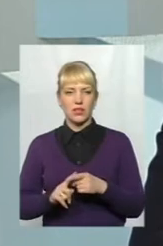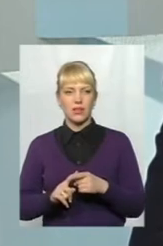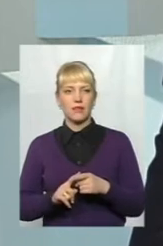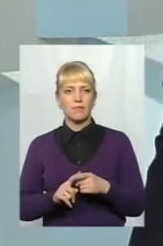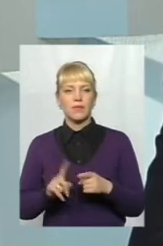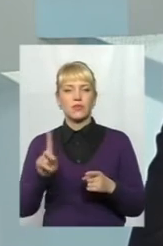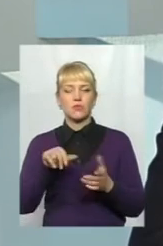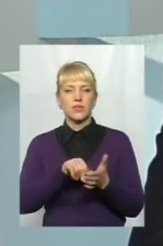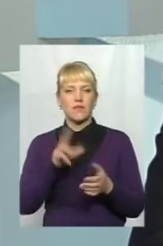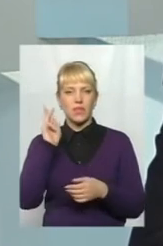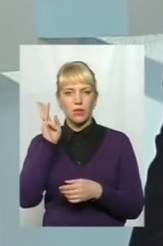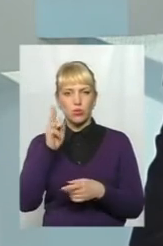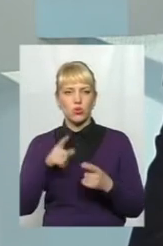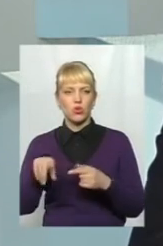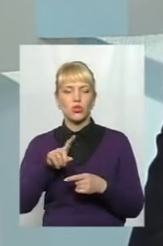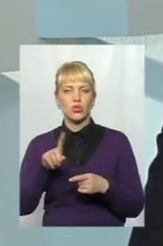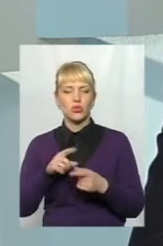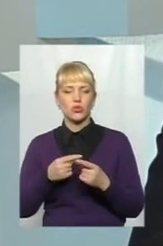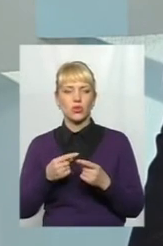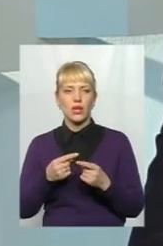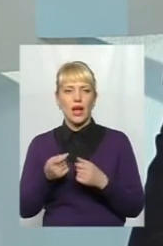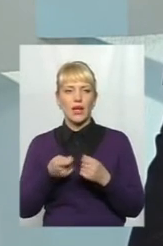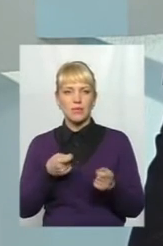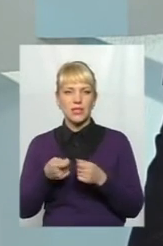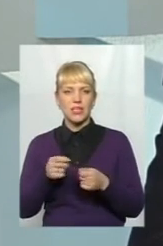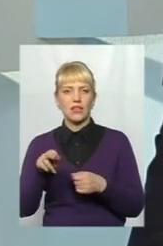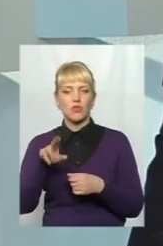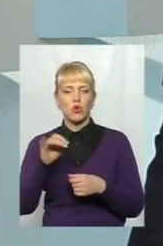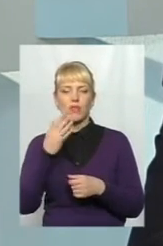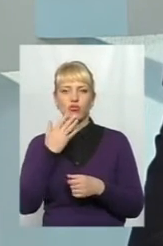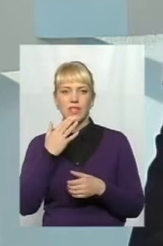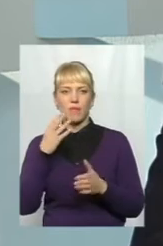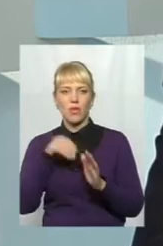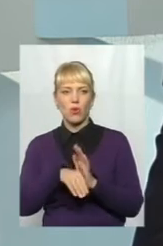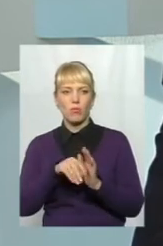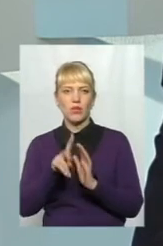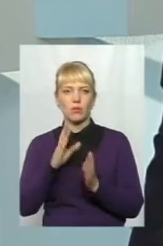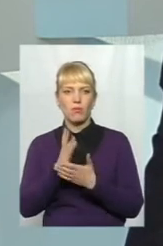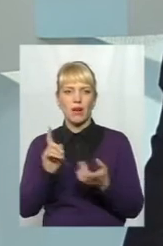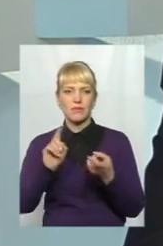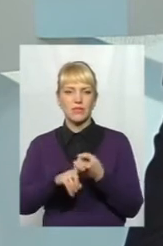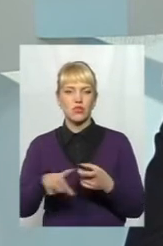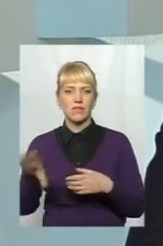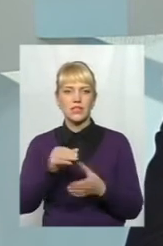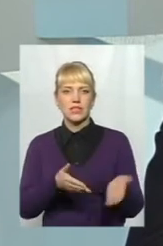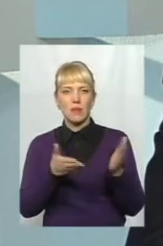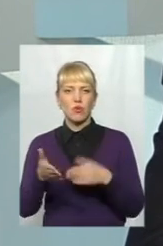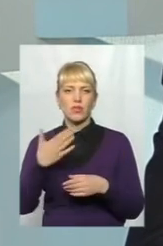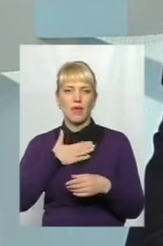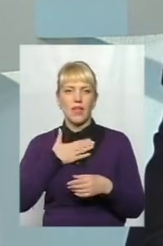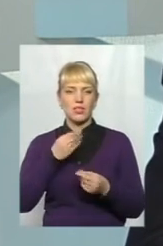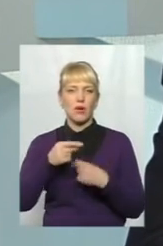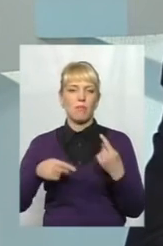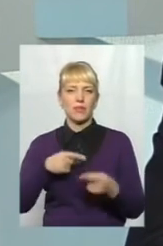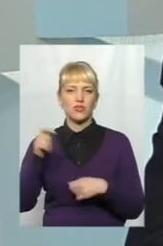представники посольств, що міст-побратимів, що іноземних компаній, з якими ми маємо зв'язок, ми їх всіх запрошуємо на наш бізнес-форум